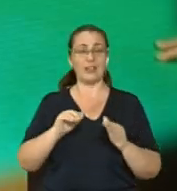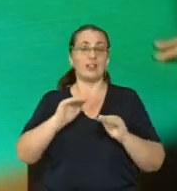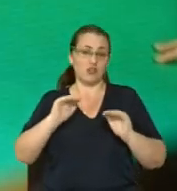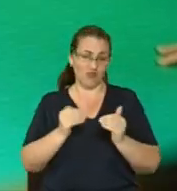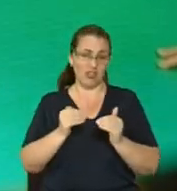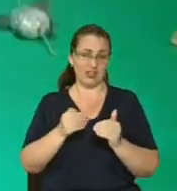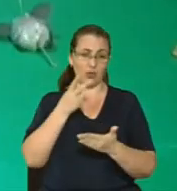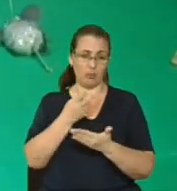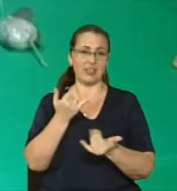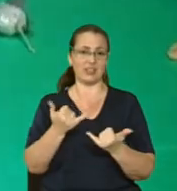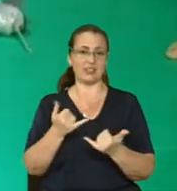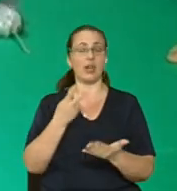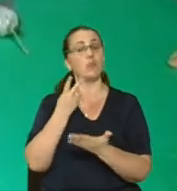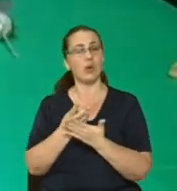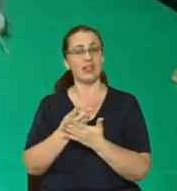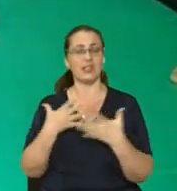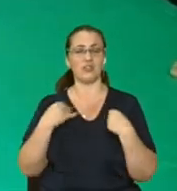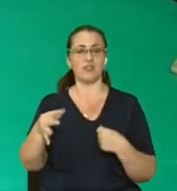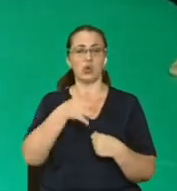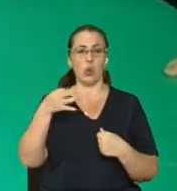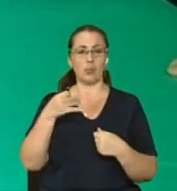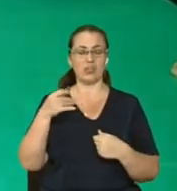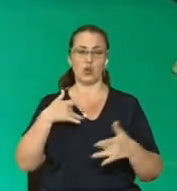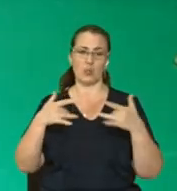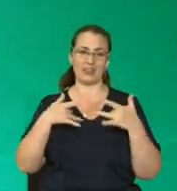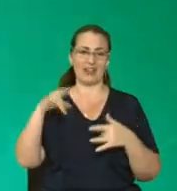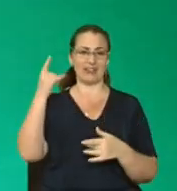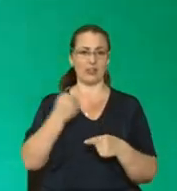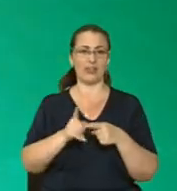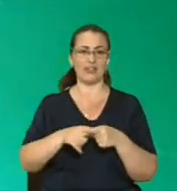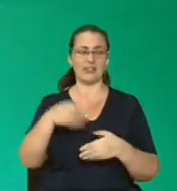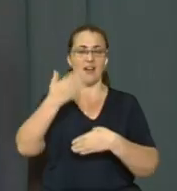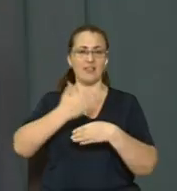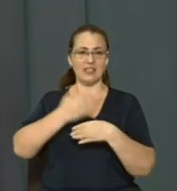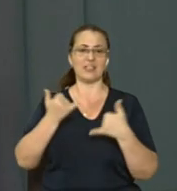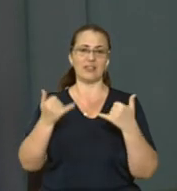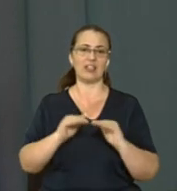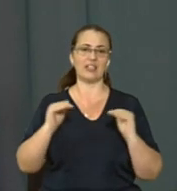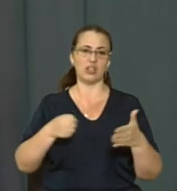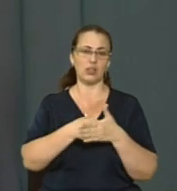Постановку показали у Львівському обласному театрі «Ляльок». Ця вистава для дітей до трьох років.